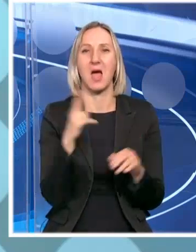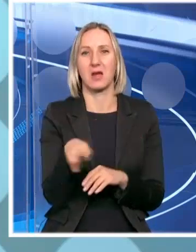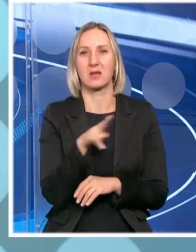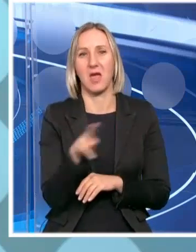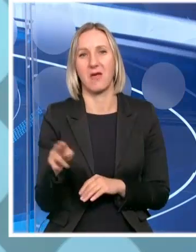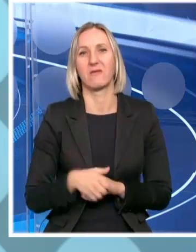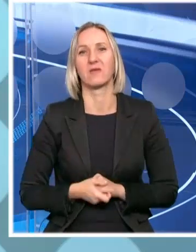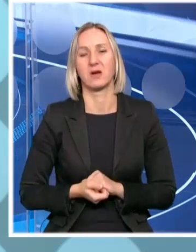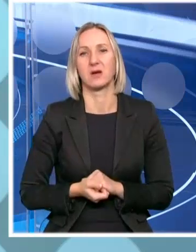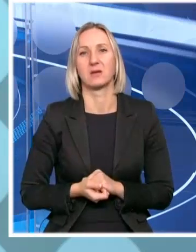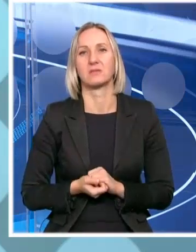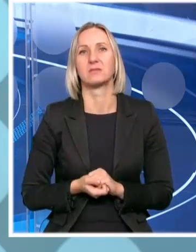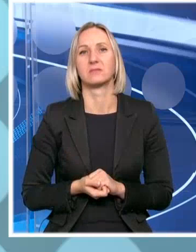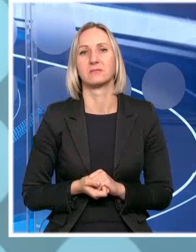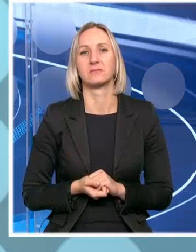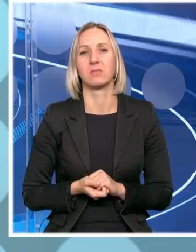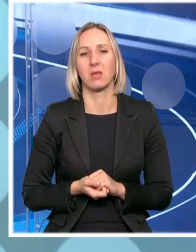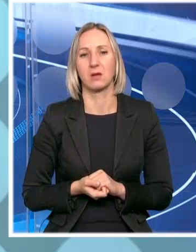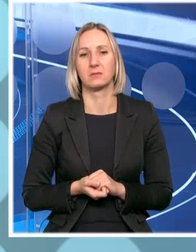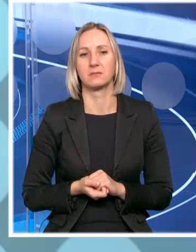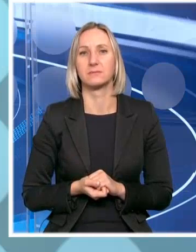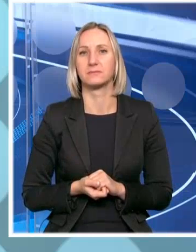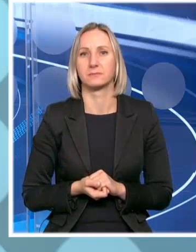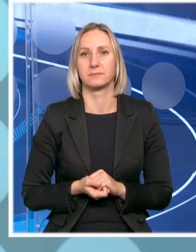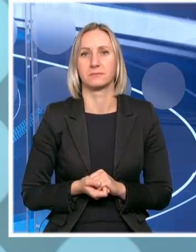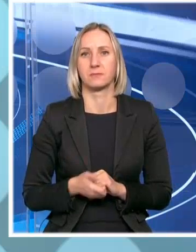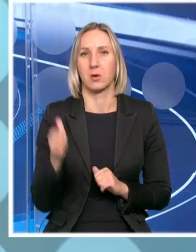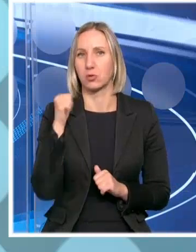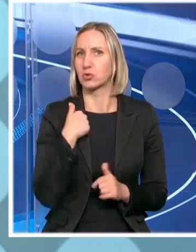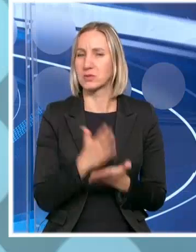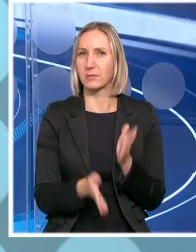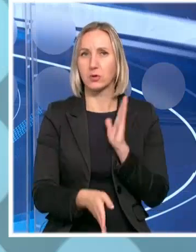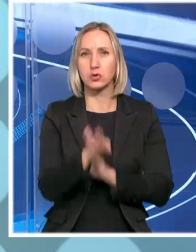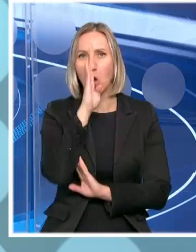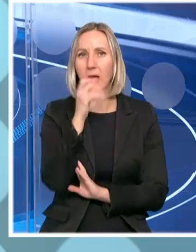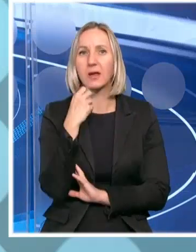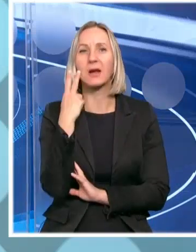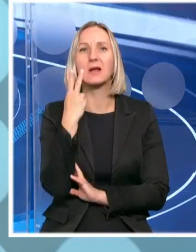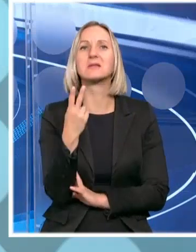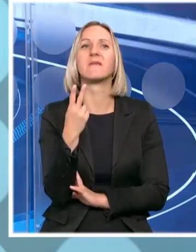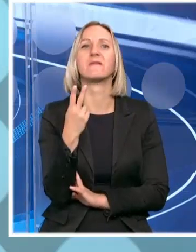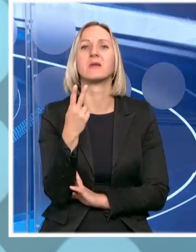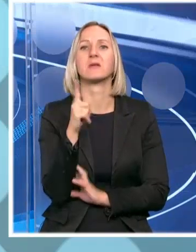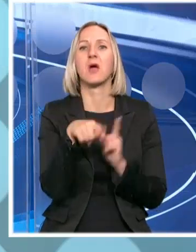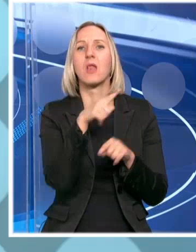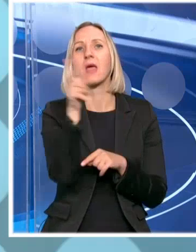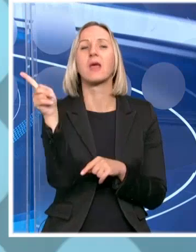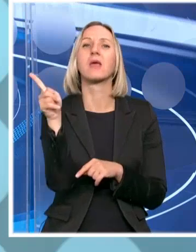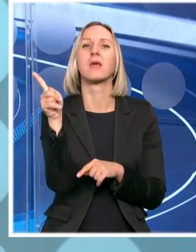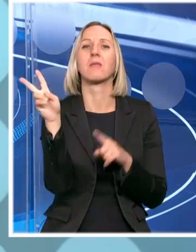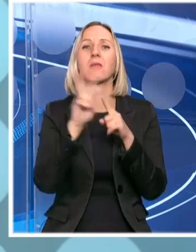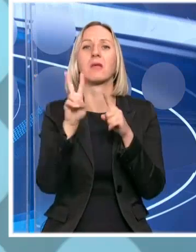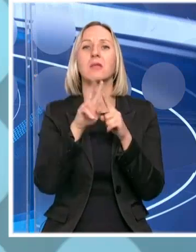Kako to znači? Koliko je bilo protiče godina? Ja uče prosto sam bio šokiran. Kad sam vidio na nekim javnim servisima